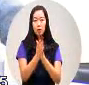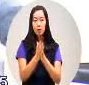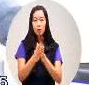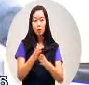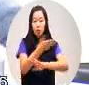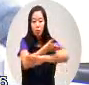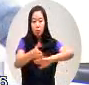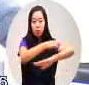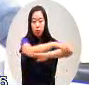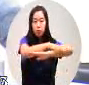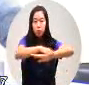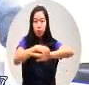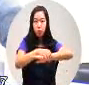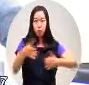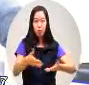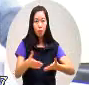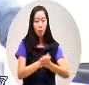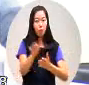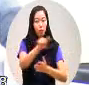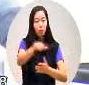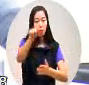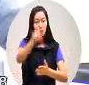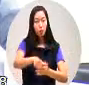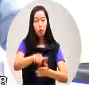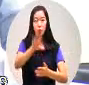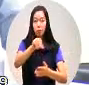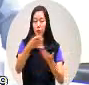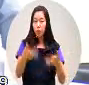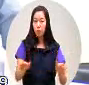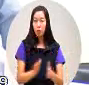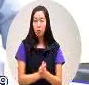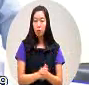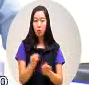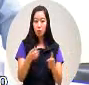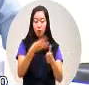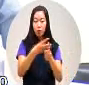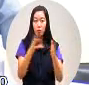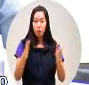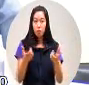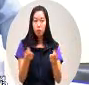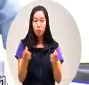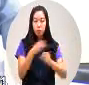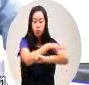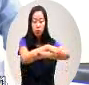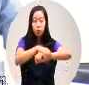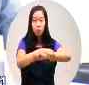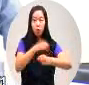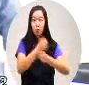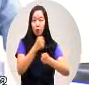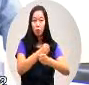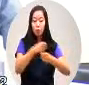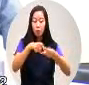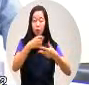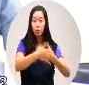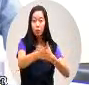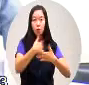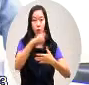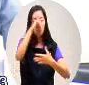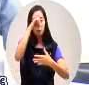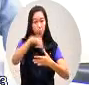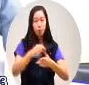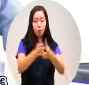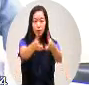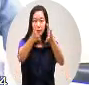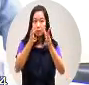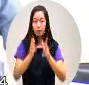千多万那么第三期的工程也要做提防工程那么我希望这座